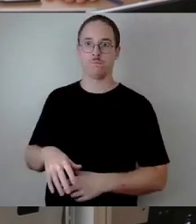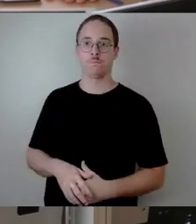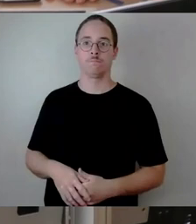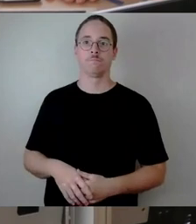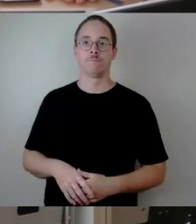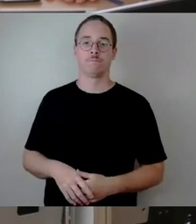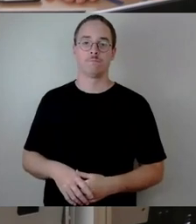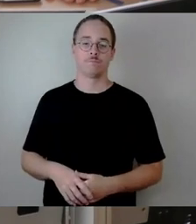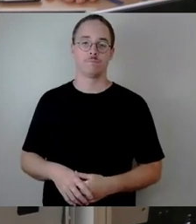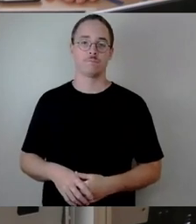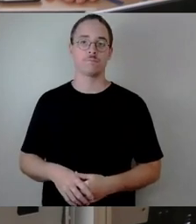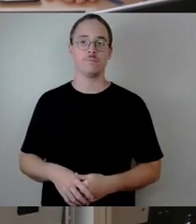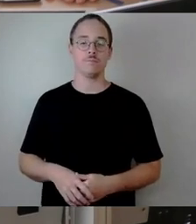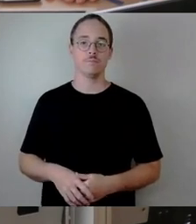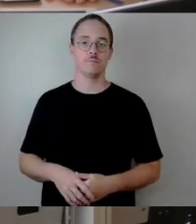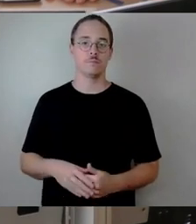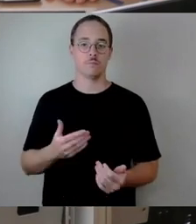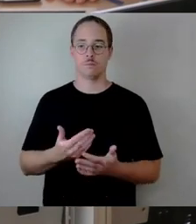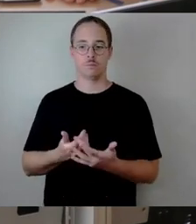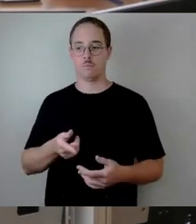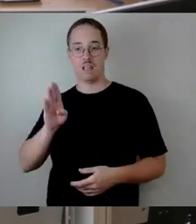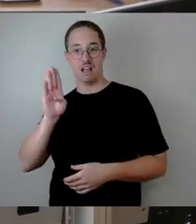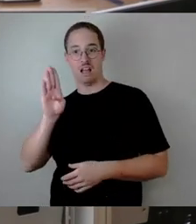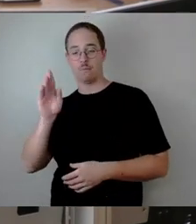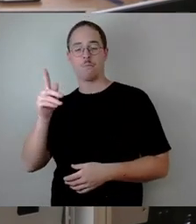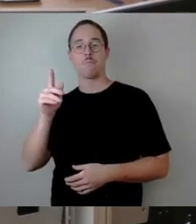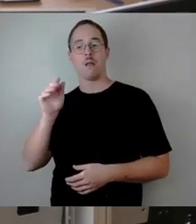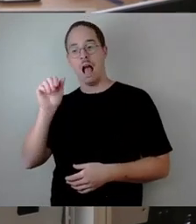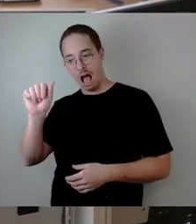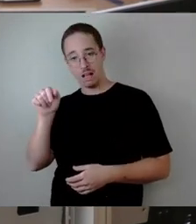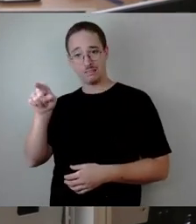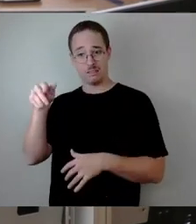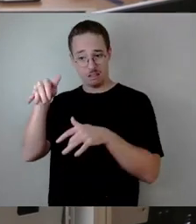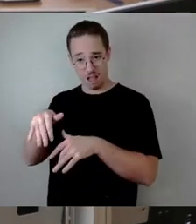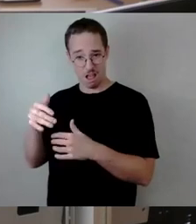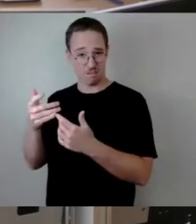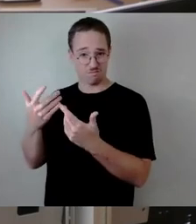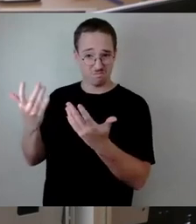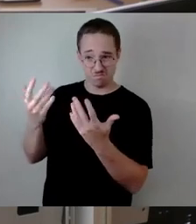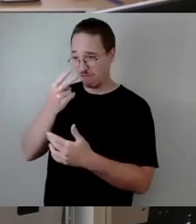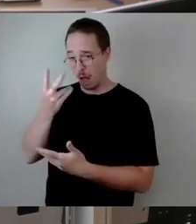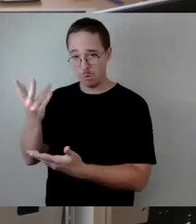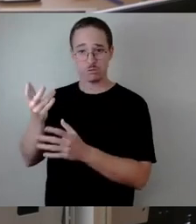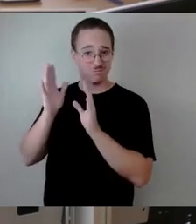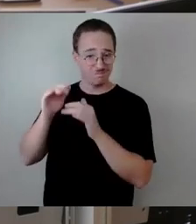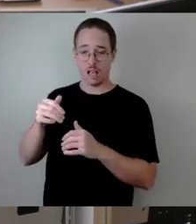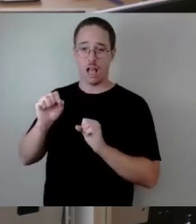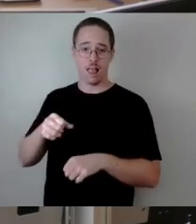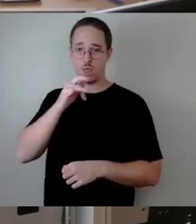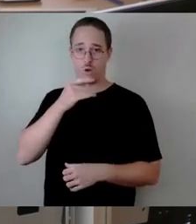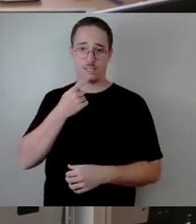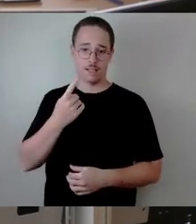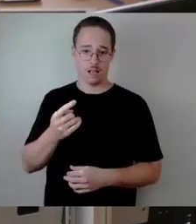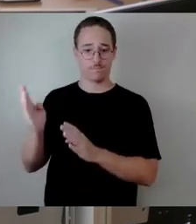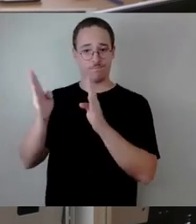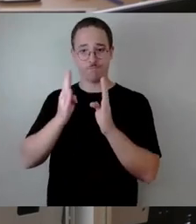Zügen A los ist. B, wissen wir, hat einen Schaden genommen. Das haben wir schon gesagt. Durch diesen Einsturz, durch diese Wucht des